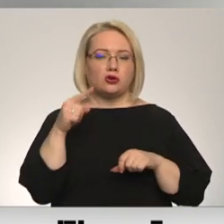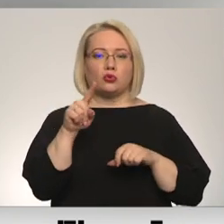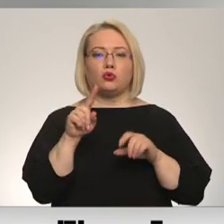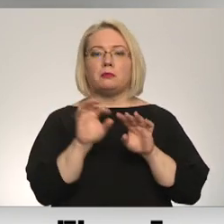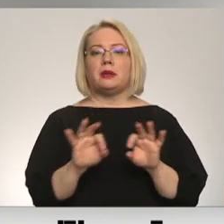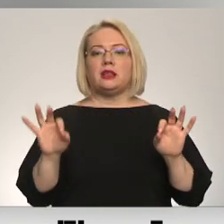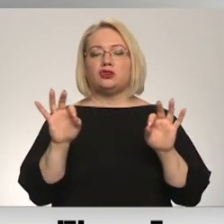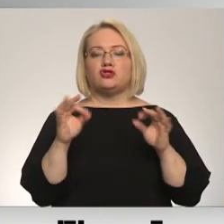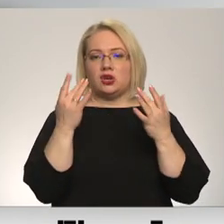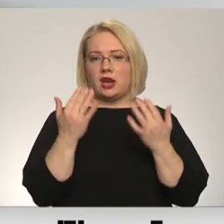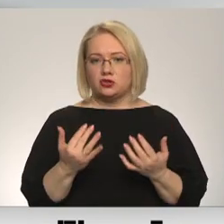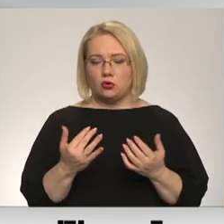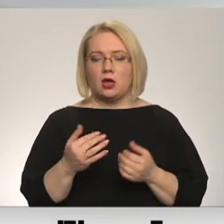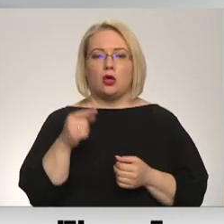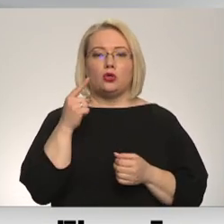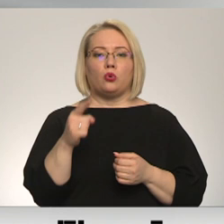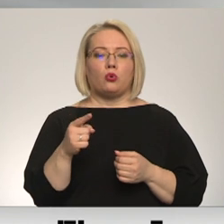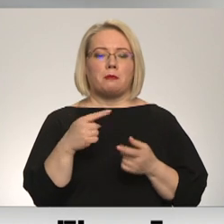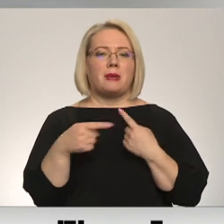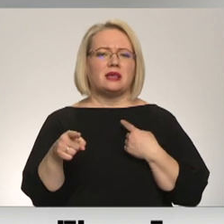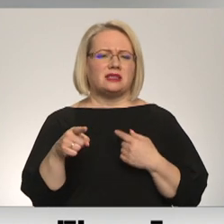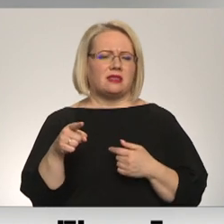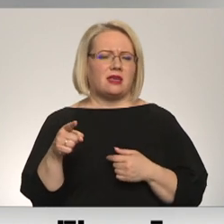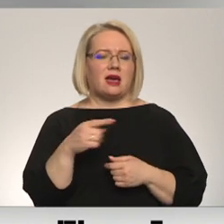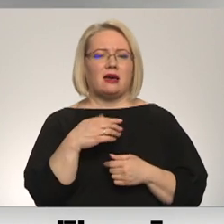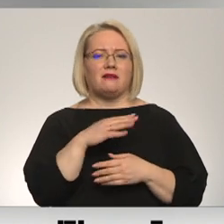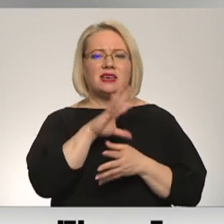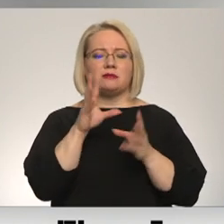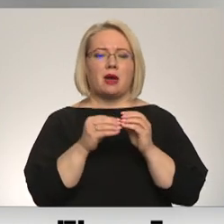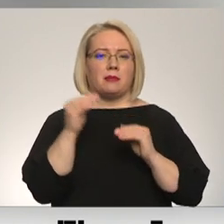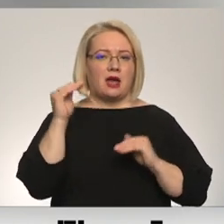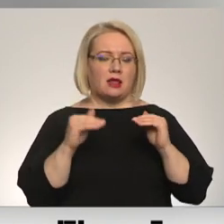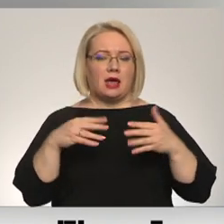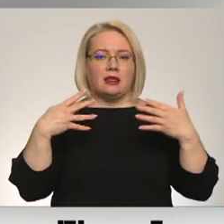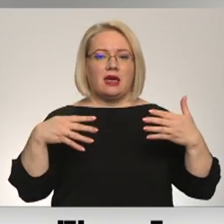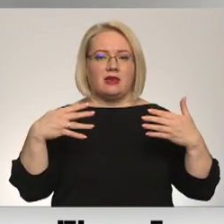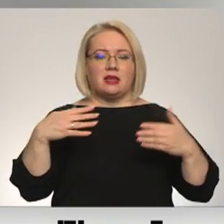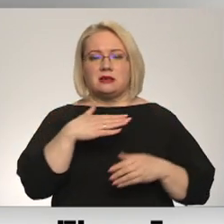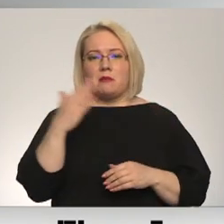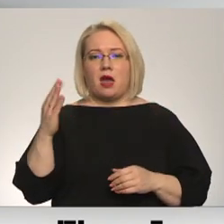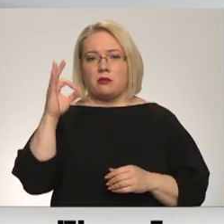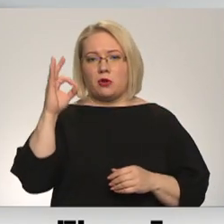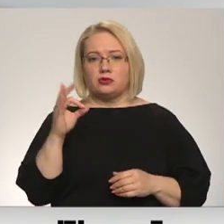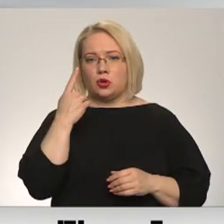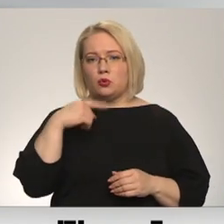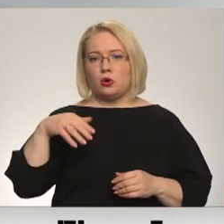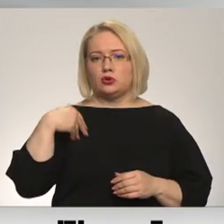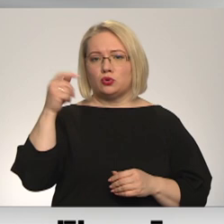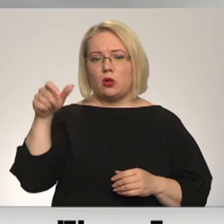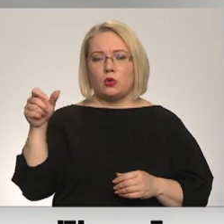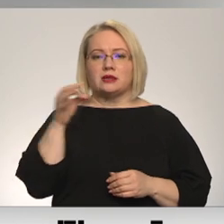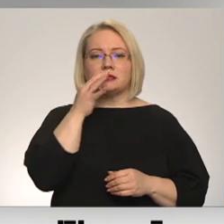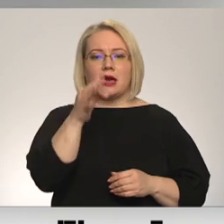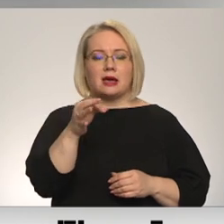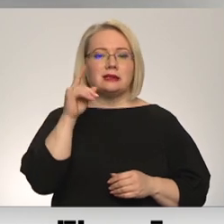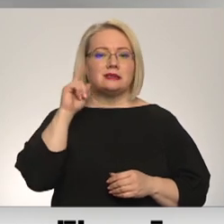rezultāti, tur prestatā vispārējiem rādītājiem 95% no skolniekiem saka, ka